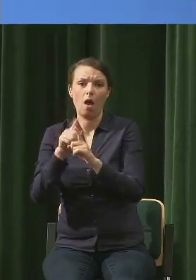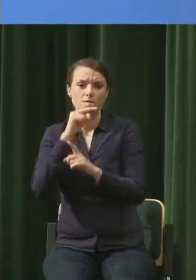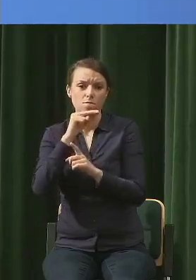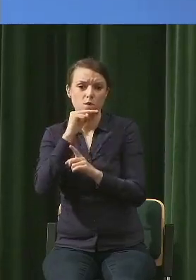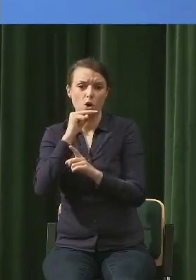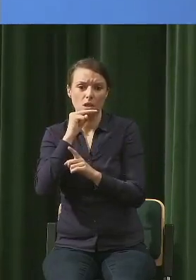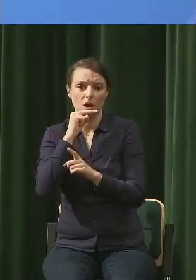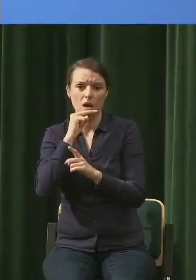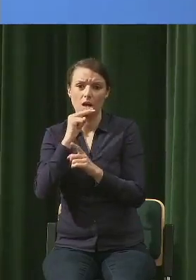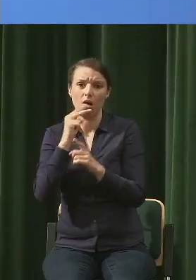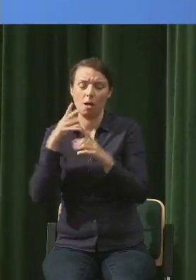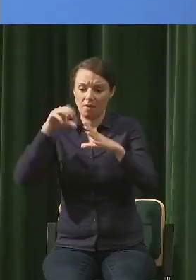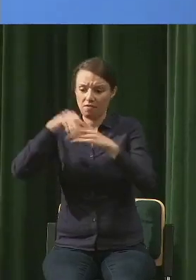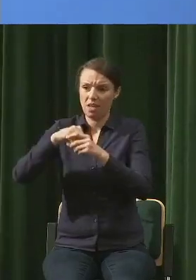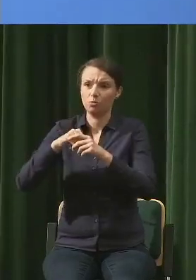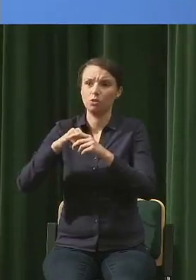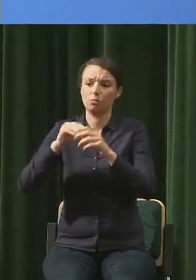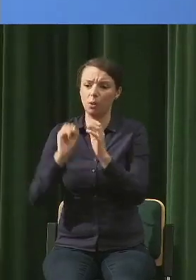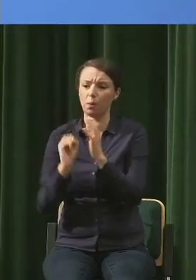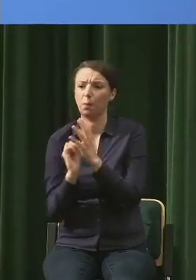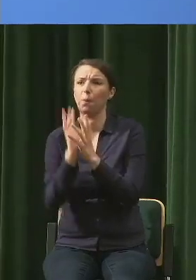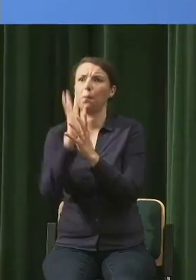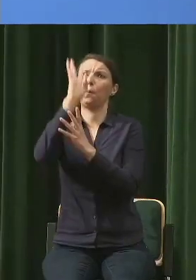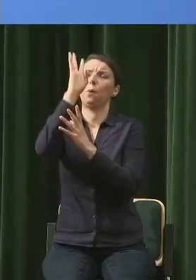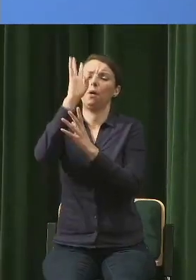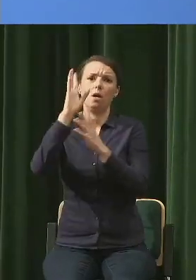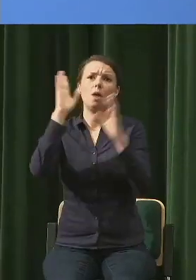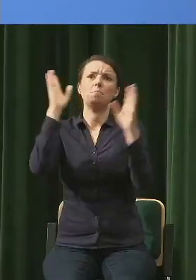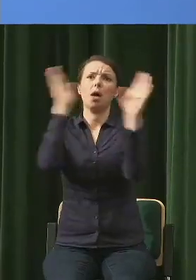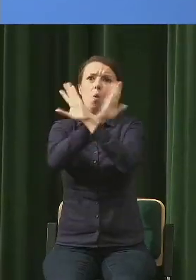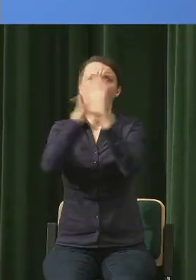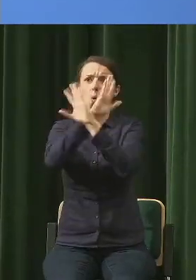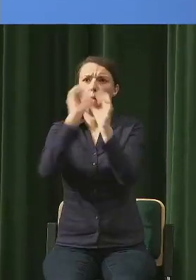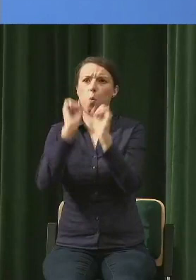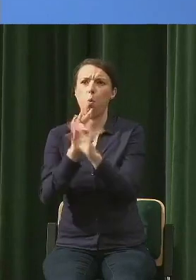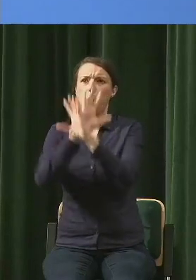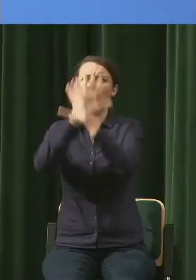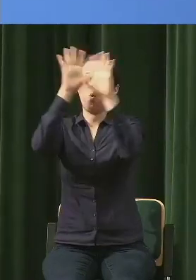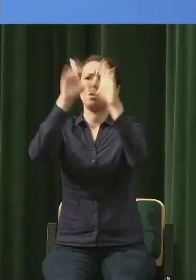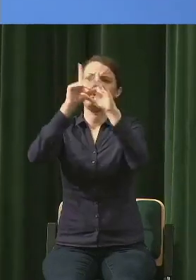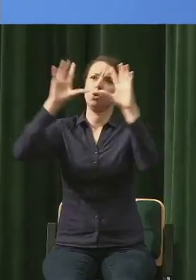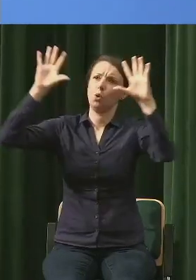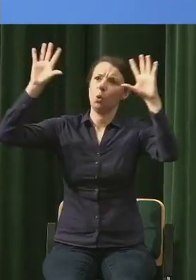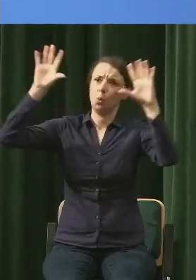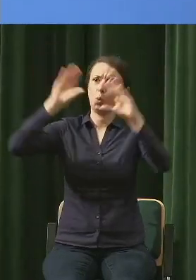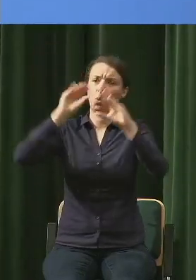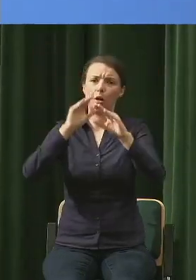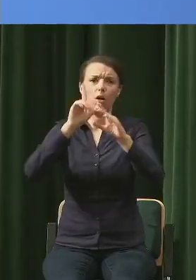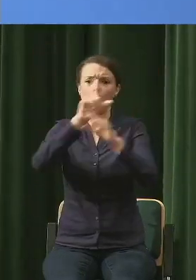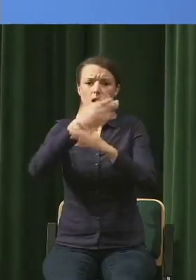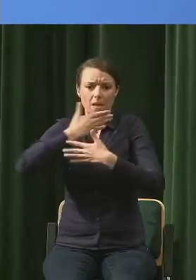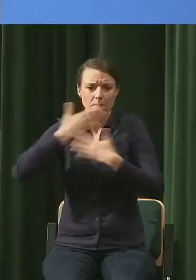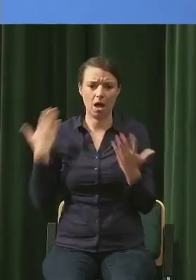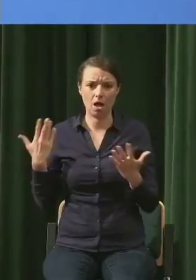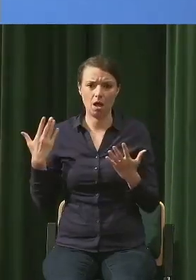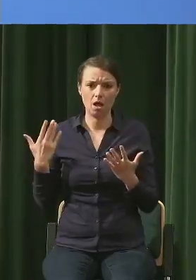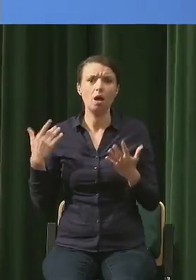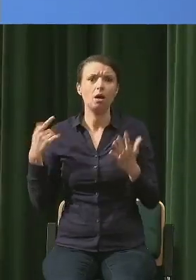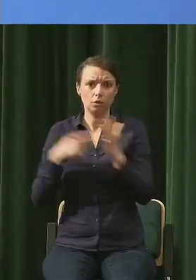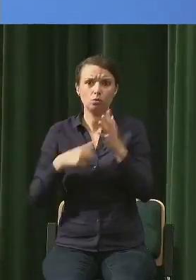efekt ochładzania atmosfery przez parowanie jest znacznie mniejszy. I zrobiono model, że